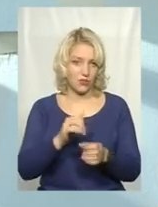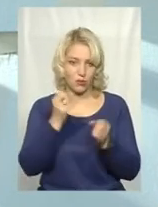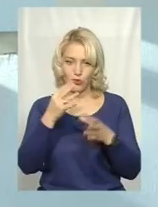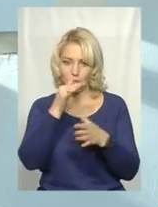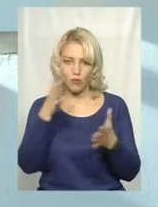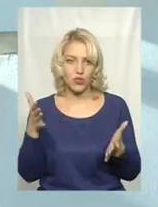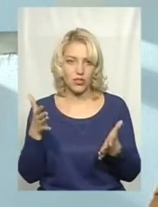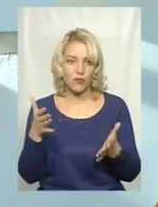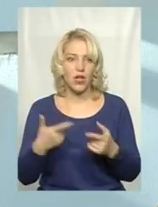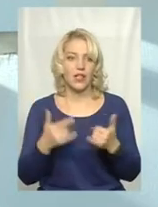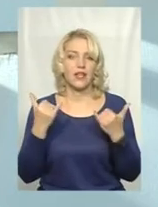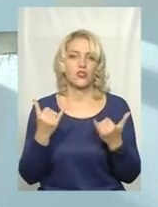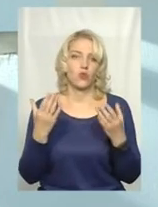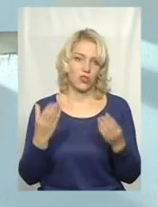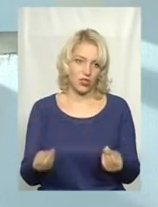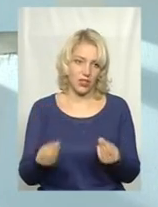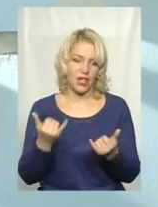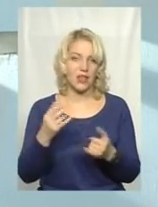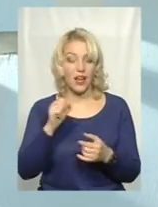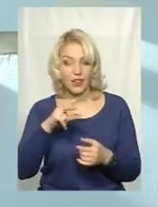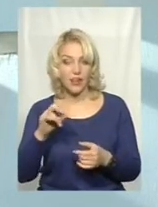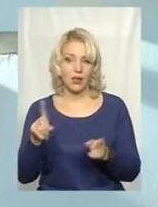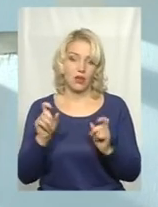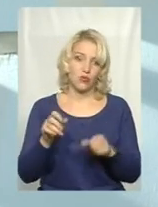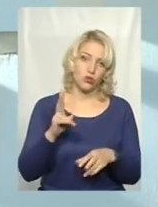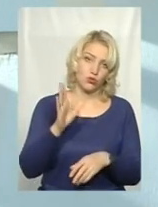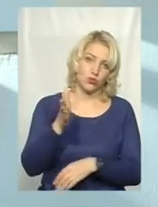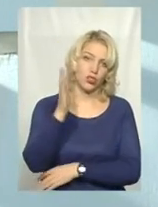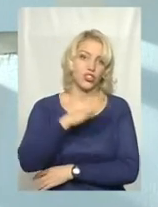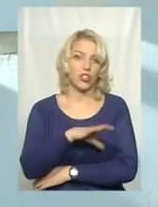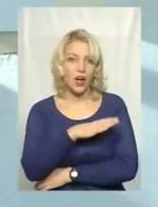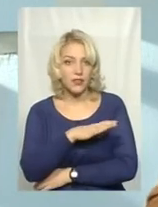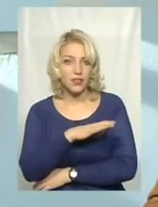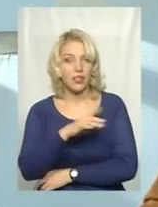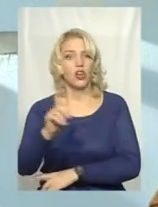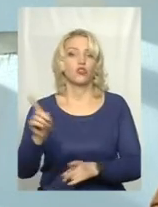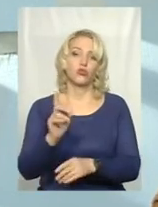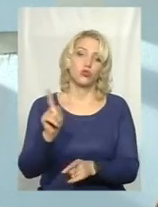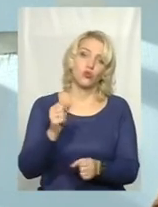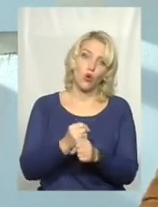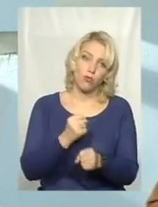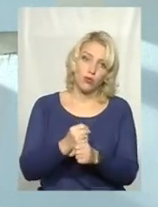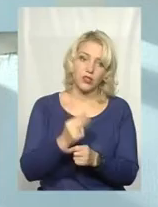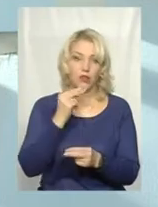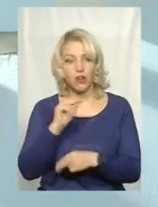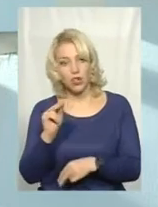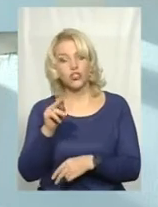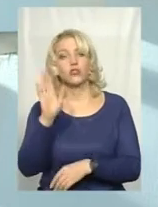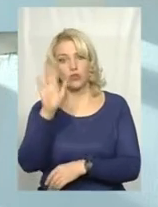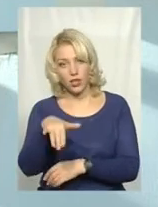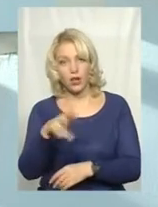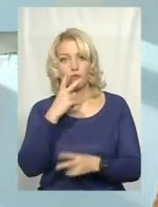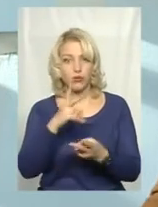неможливо на сьогоднішній день. Але, ну, хтось буде чекати, що щось зробиться краще, то хай